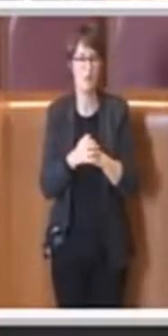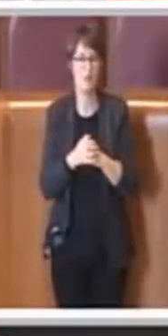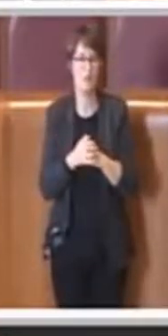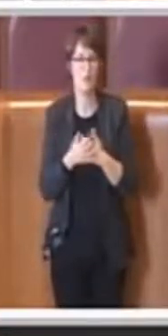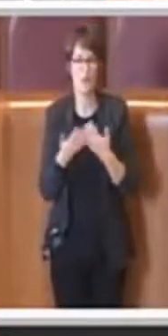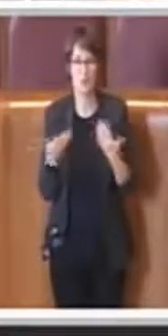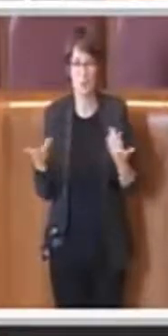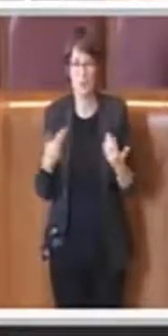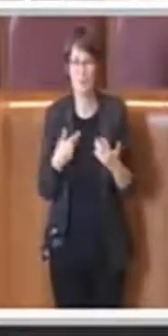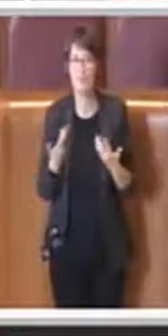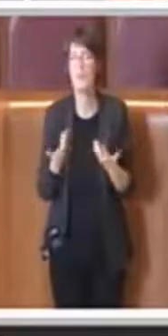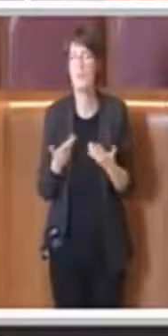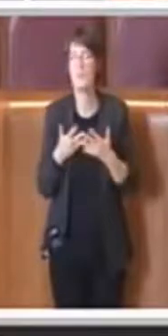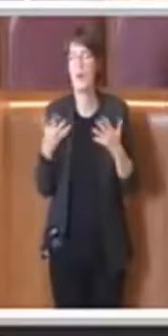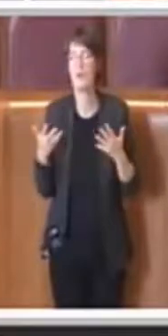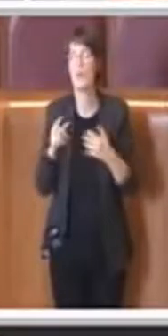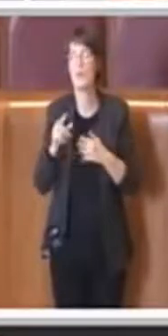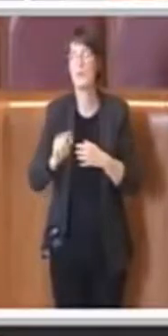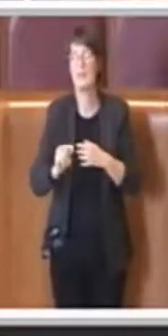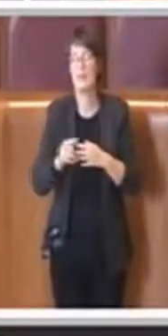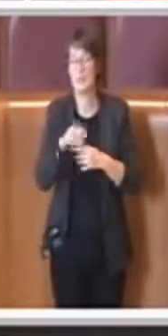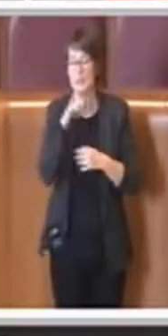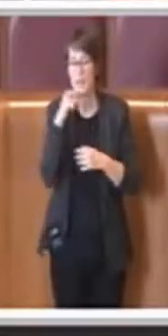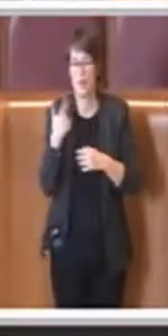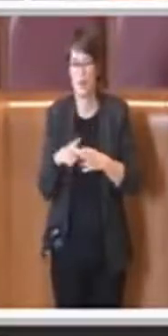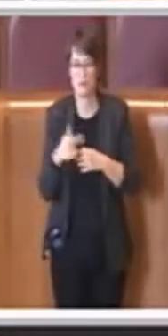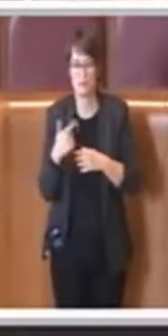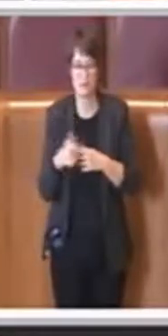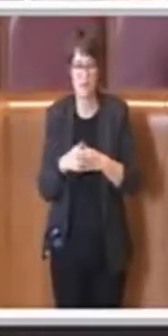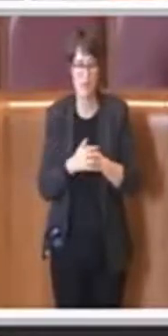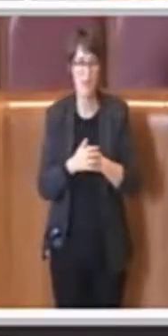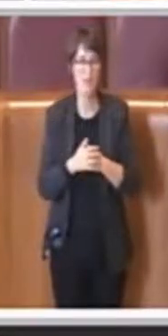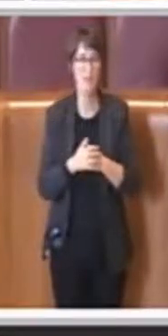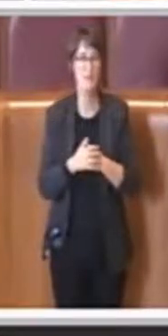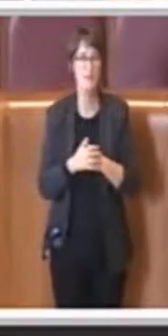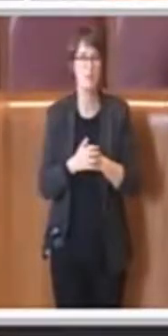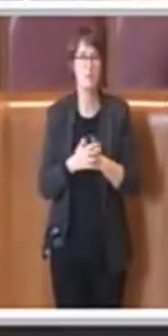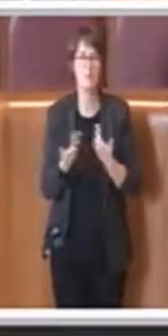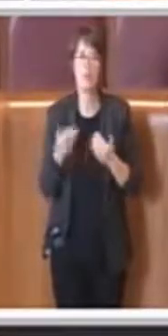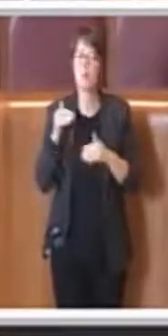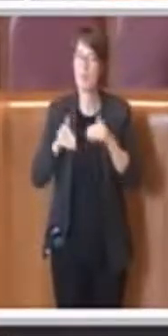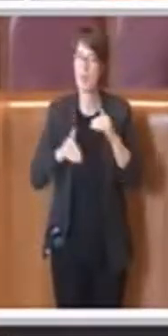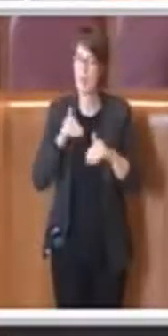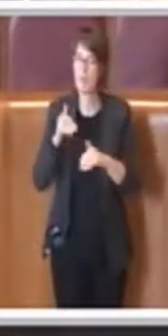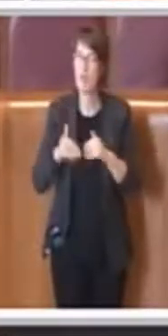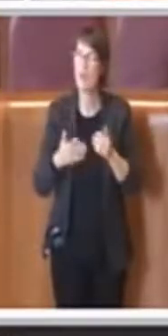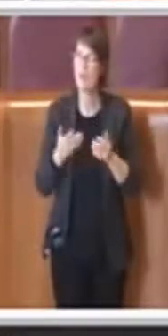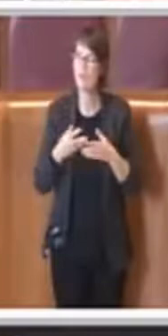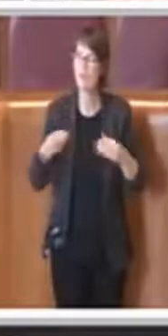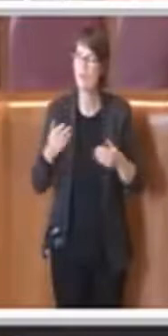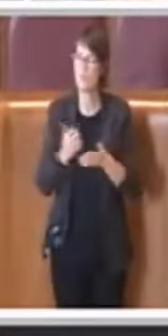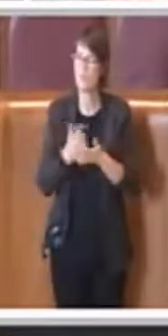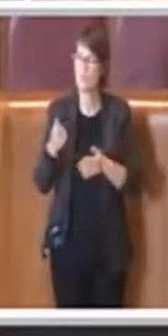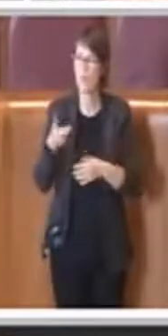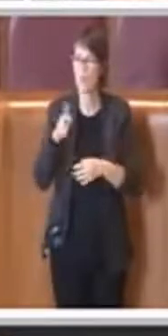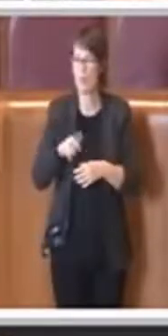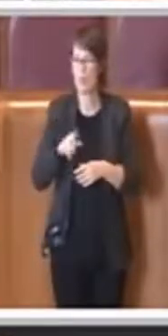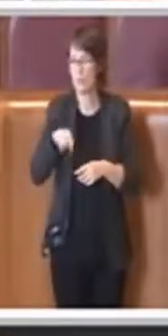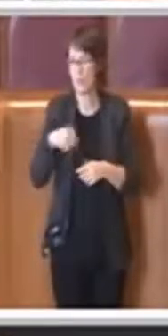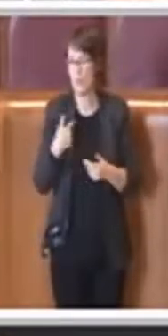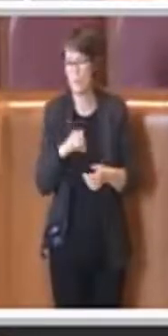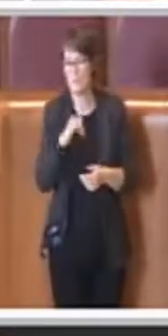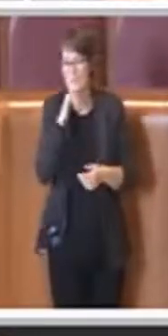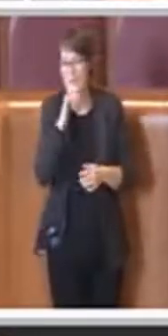quorum. Ritengo che lo strumento del referendum sia uno strumento importante anche perché ha un costo non indifferente per l'amministrazione e quindi